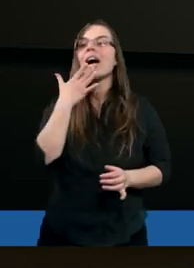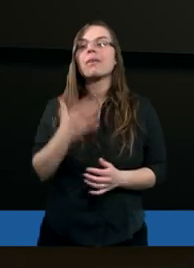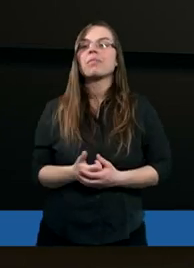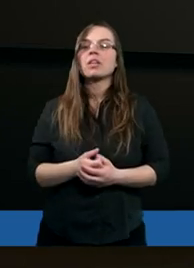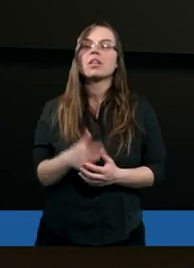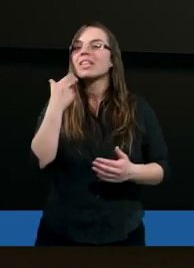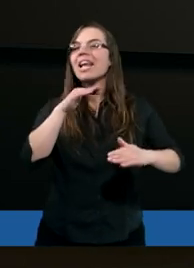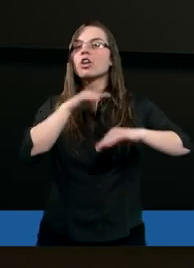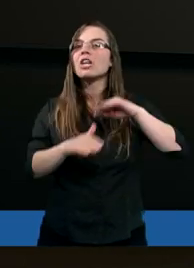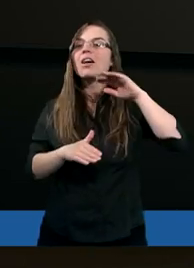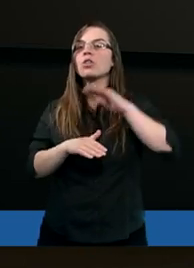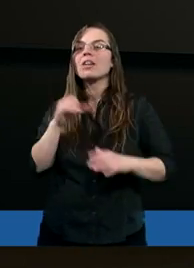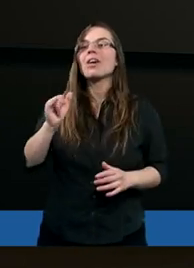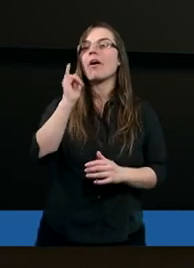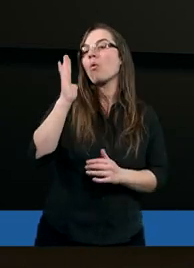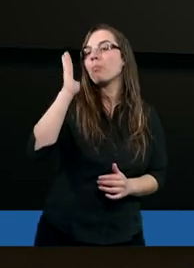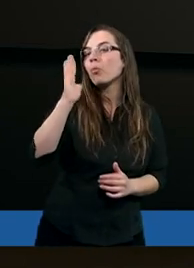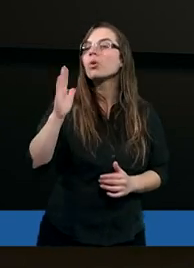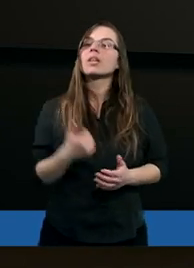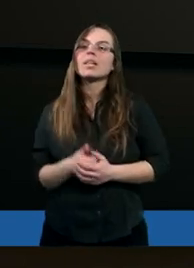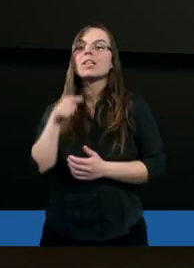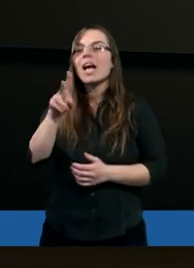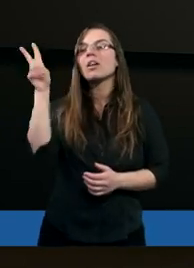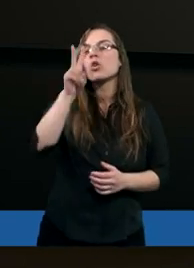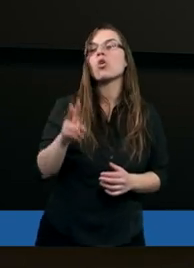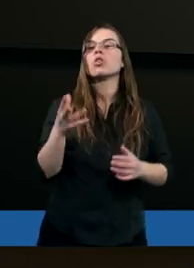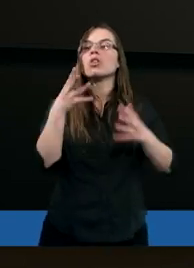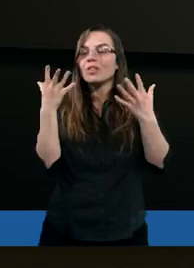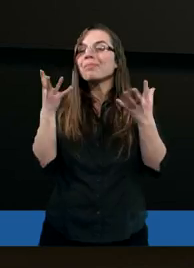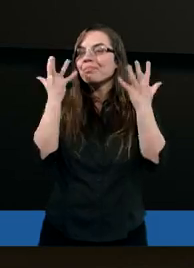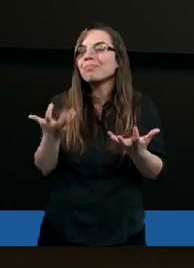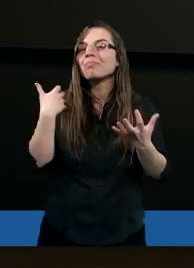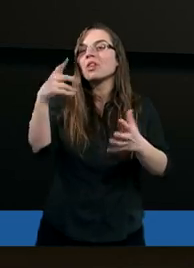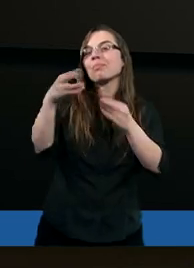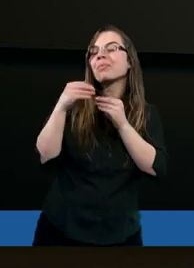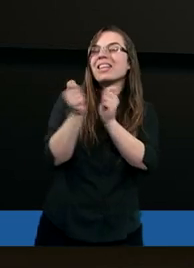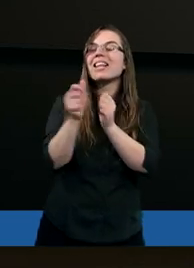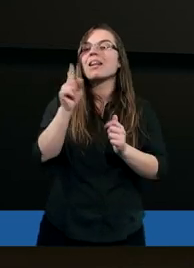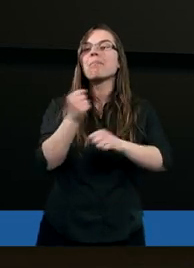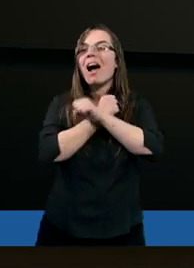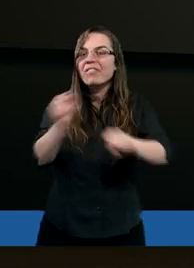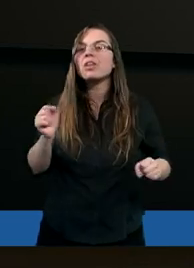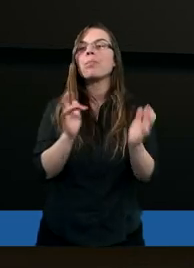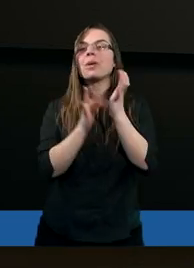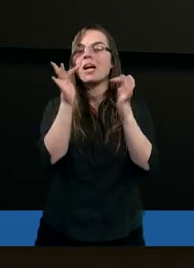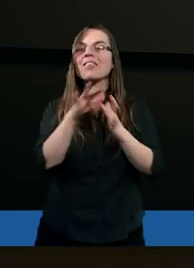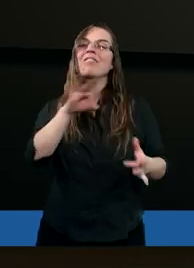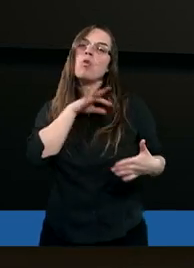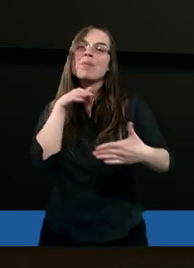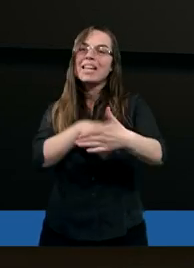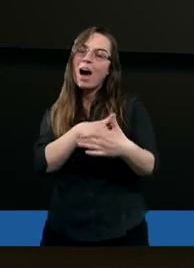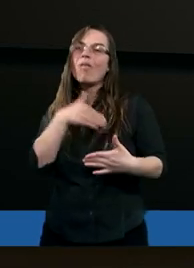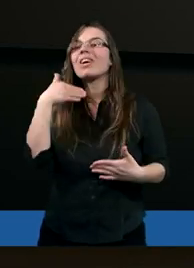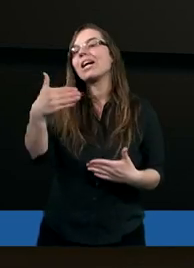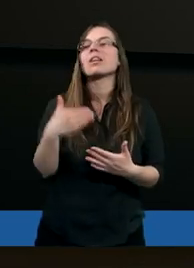nieszczęśliwego i później on chciał zostać ze Zbawicielem, a Jezus swoim